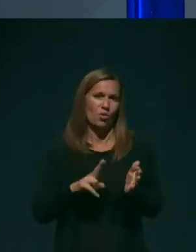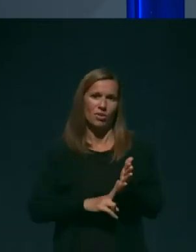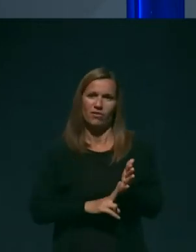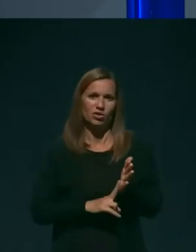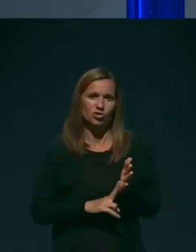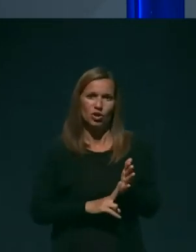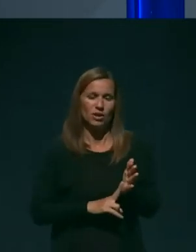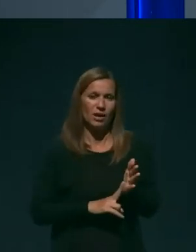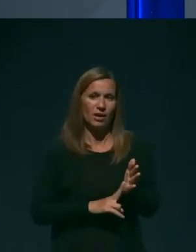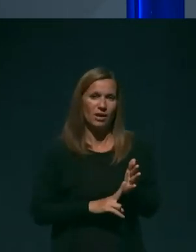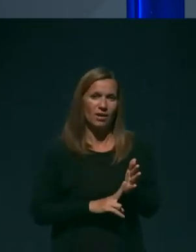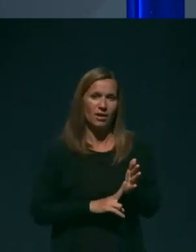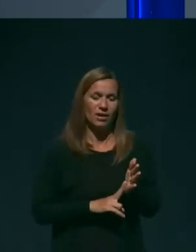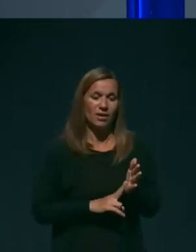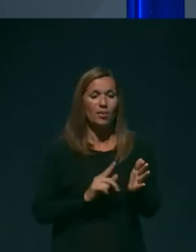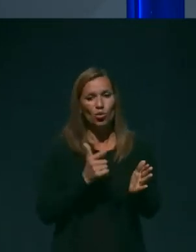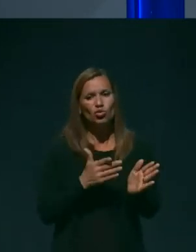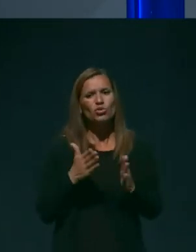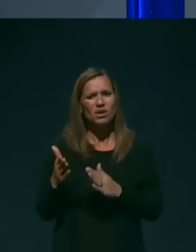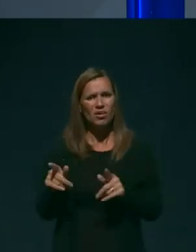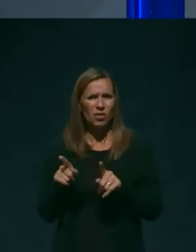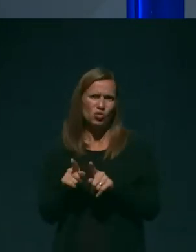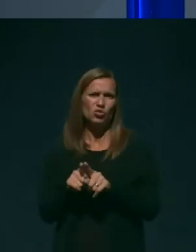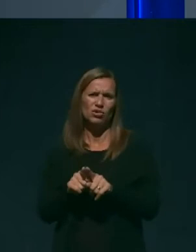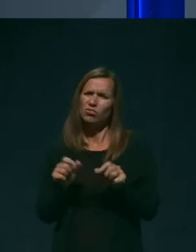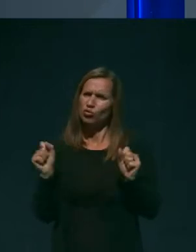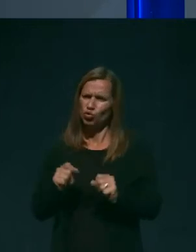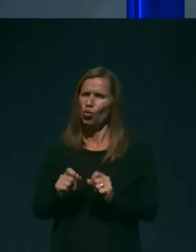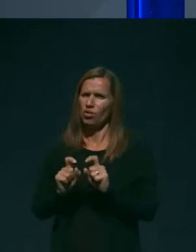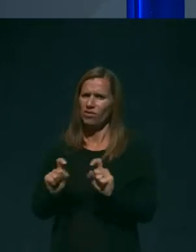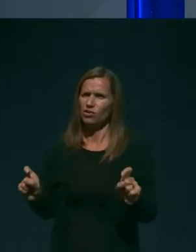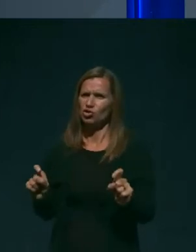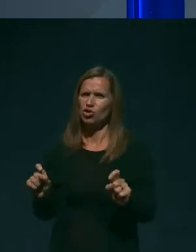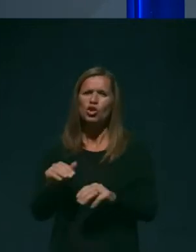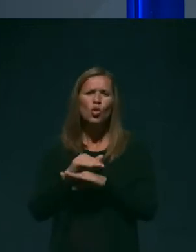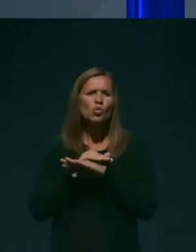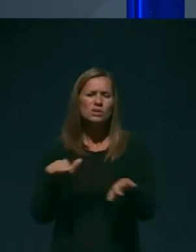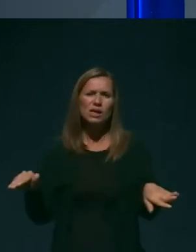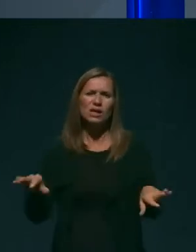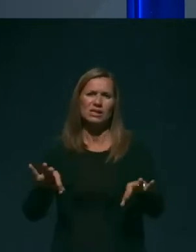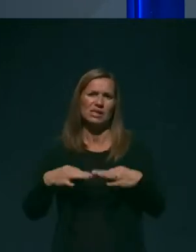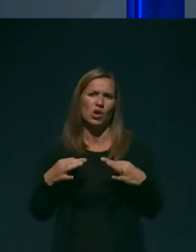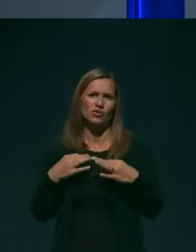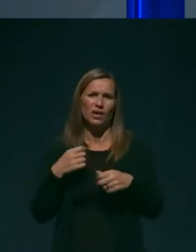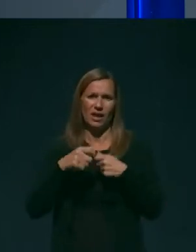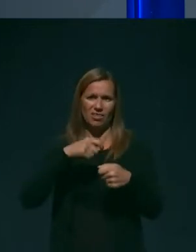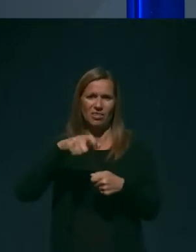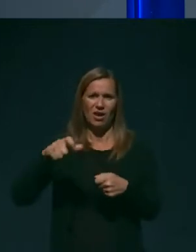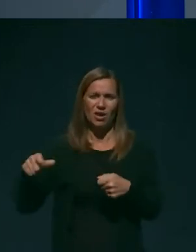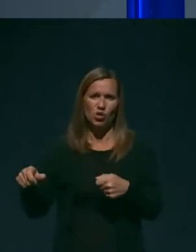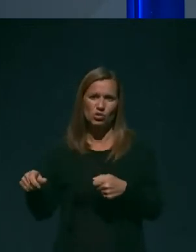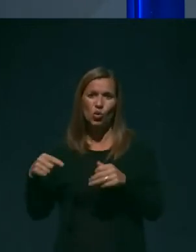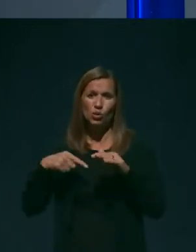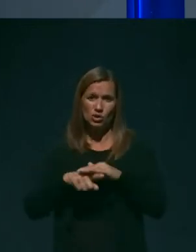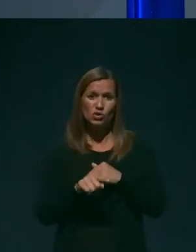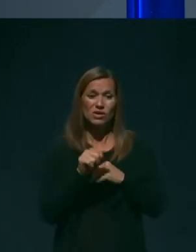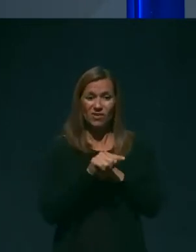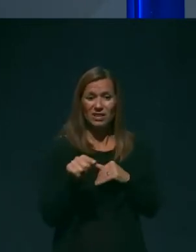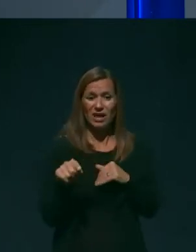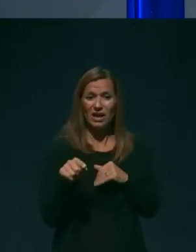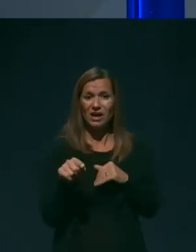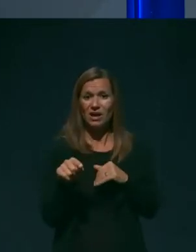strani pa hudo krivične do vseh zdravstvenih delavcev, ki so se v teh domovih trudili,